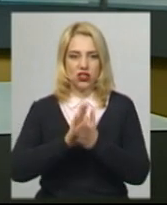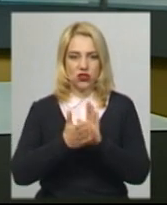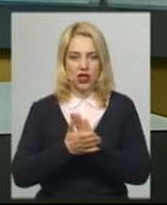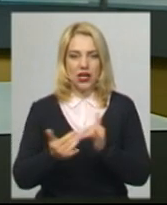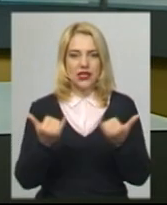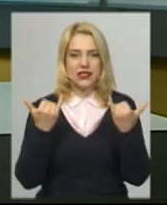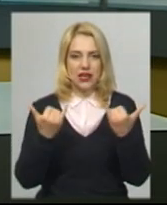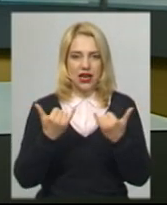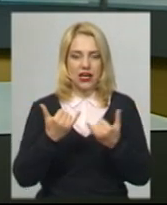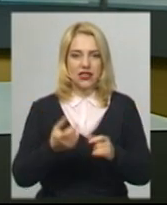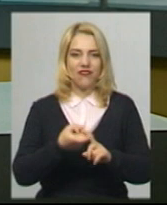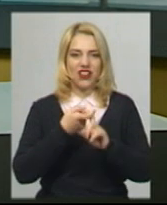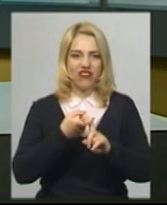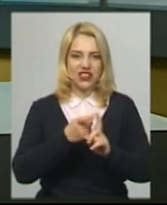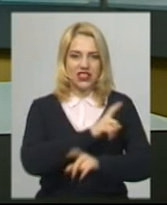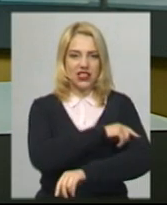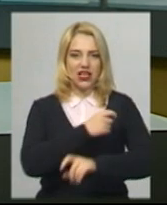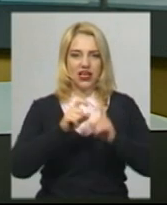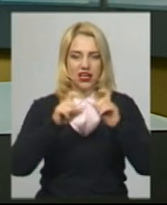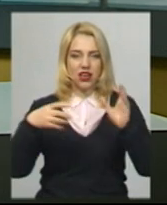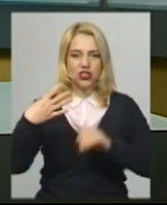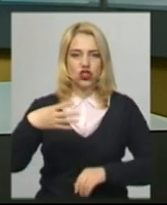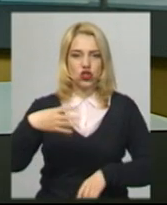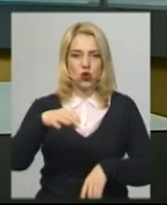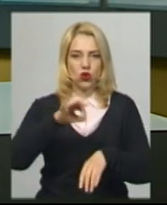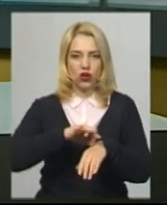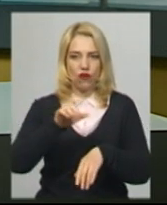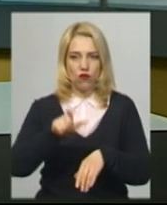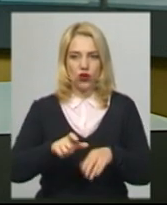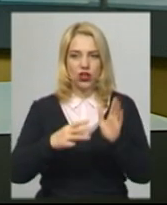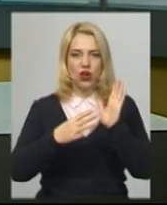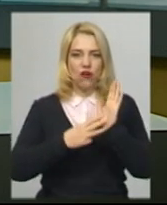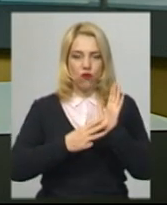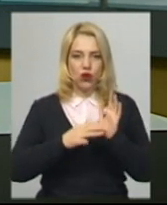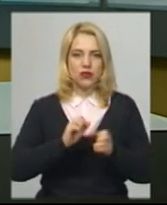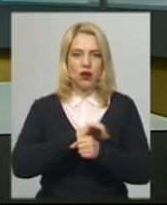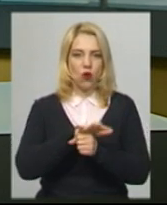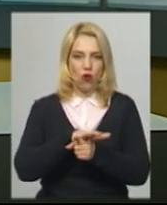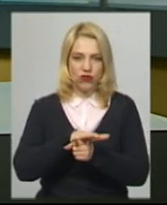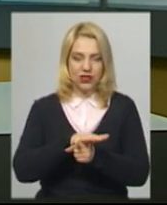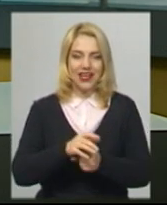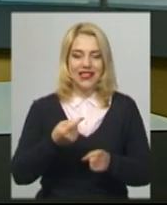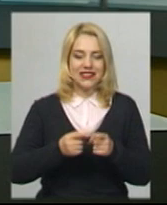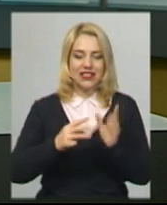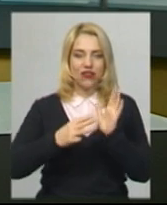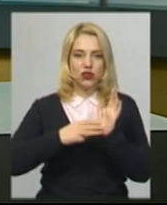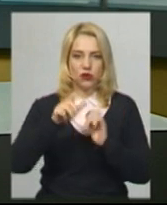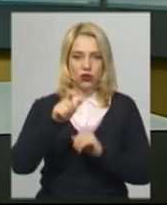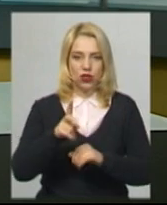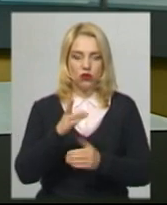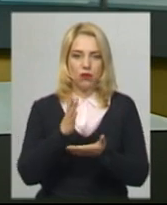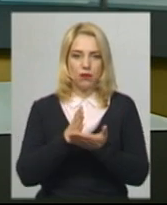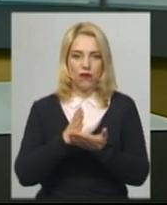інфекційній лікарні 40 хворих, з них восьмеро хворих на COVID-19. З восьми хворих на COVID-19, котрі перебувають в